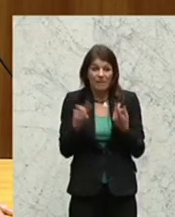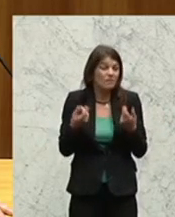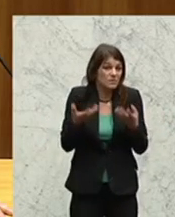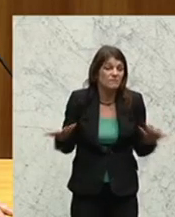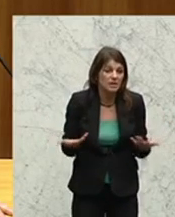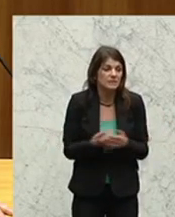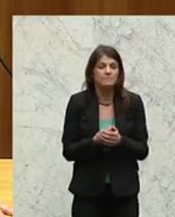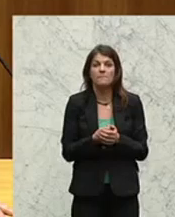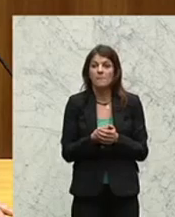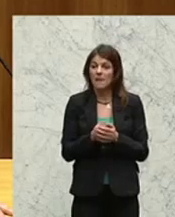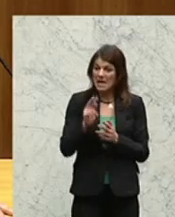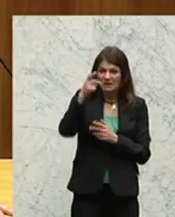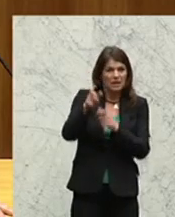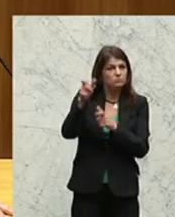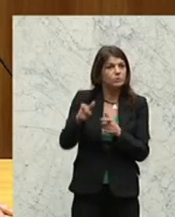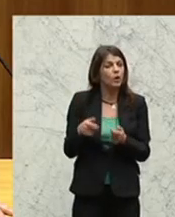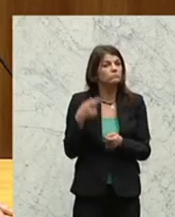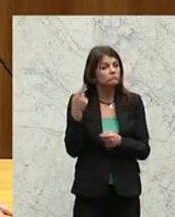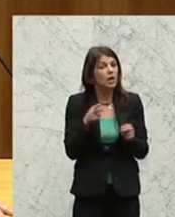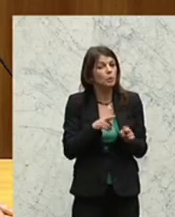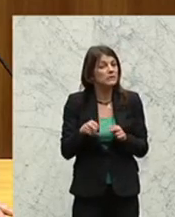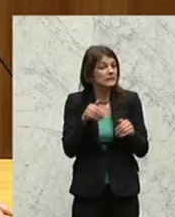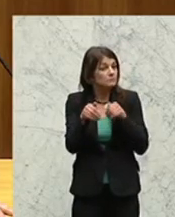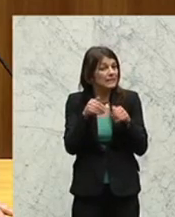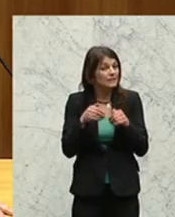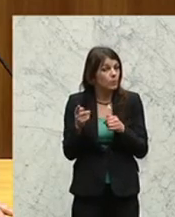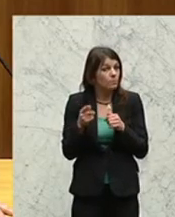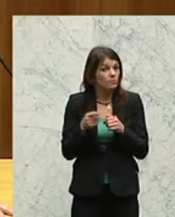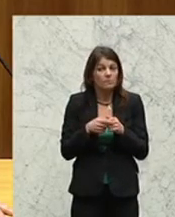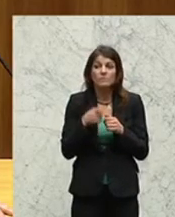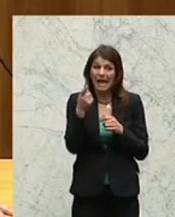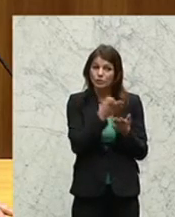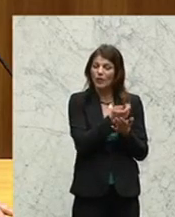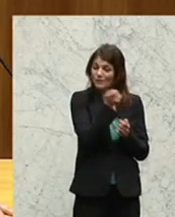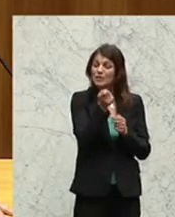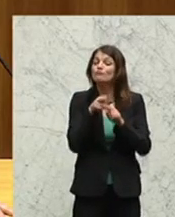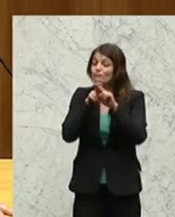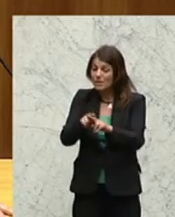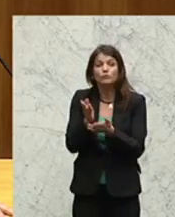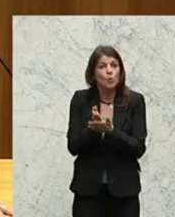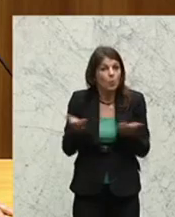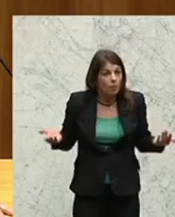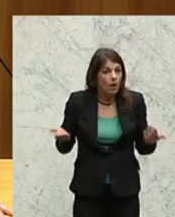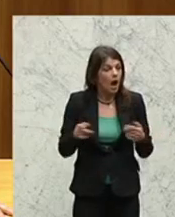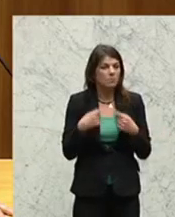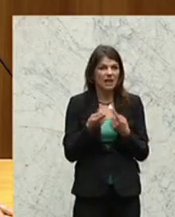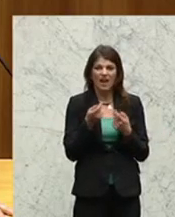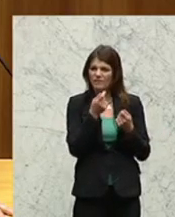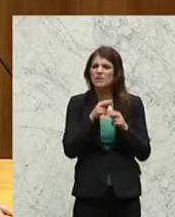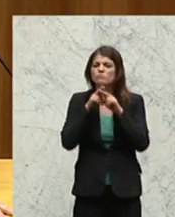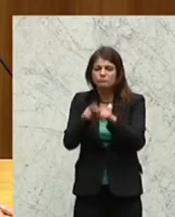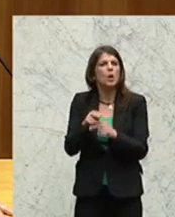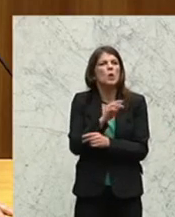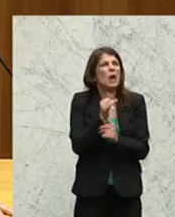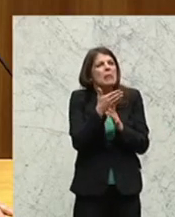Dritte, die vom Justizministerium Finanzierungszusagen halten, aber diese Finanzierungszusagen nur bedingter